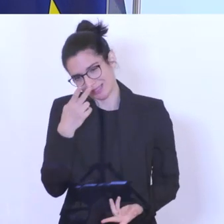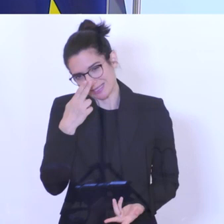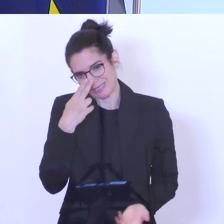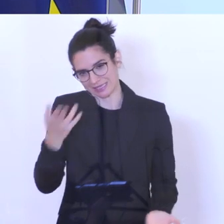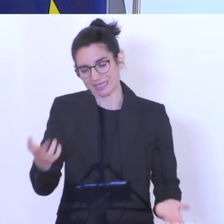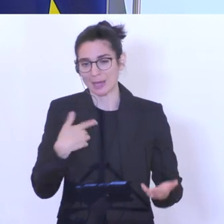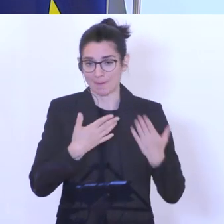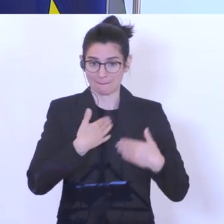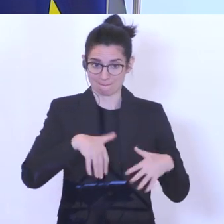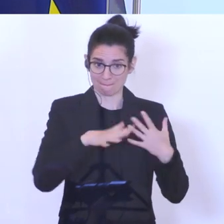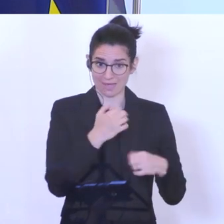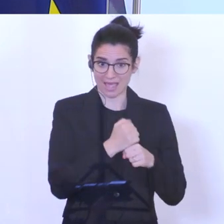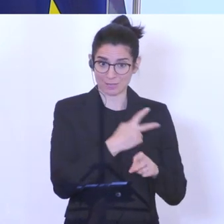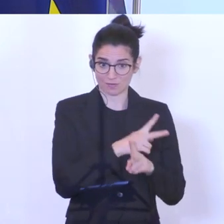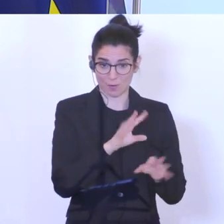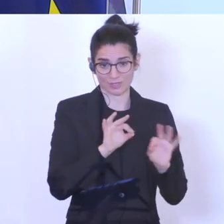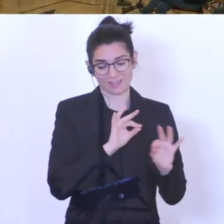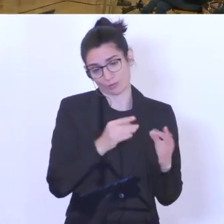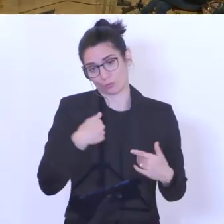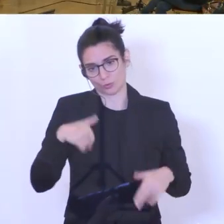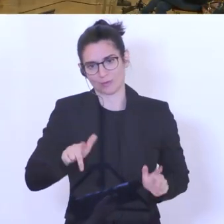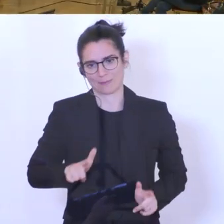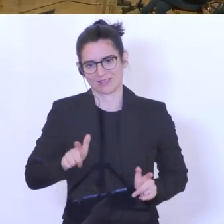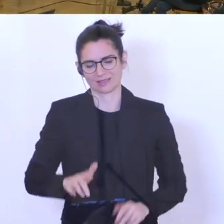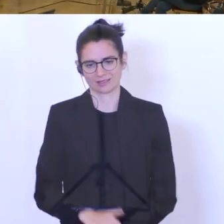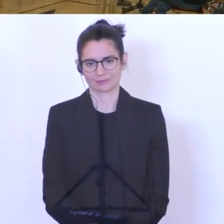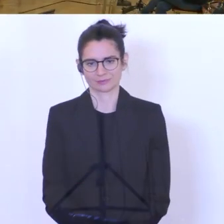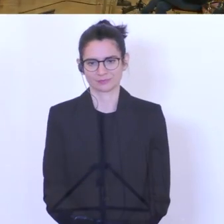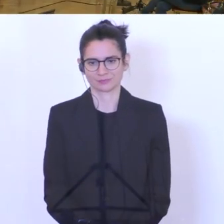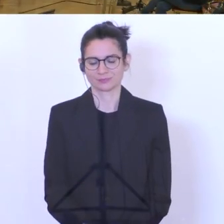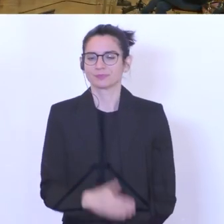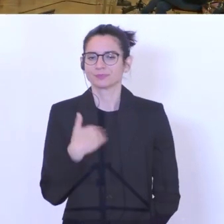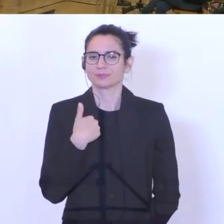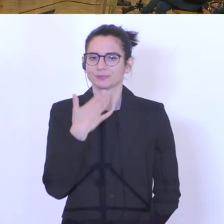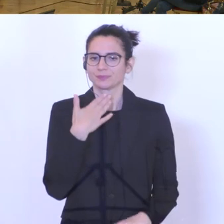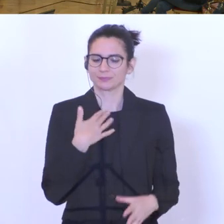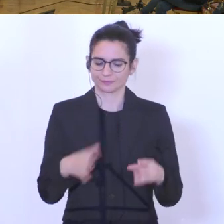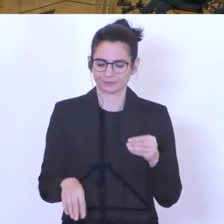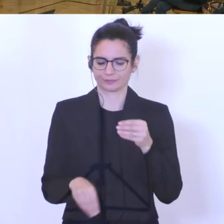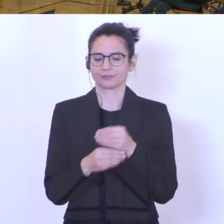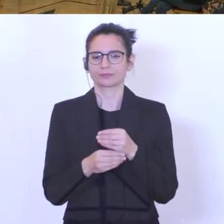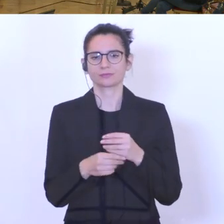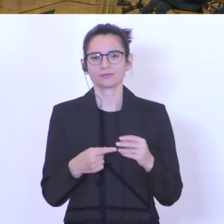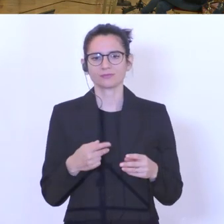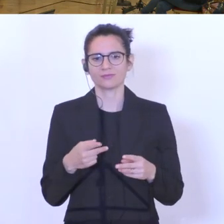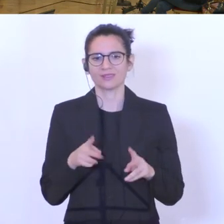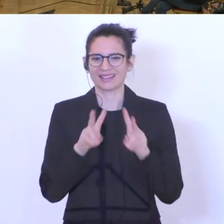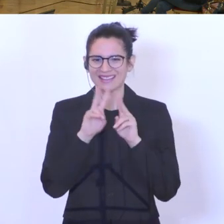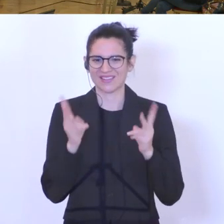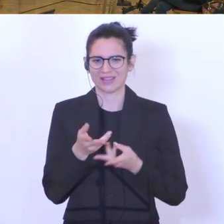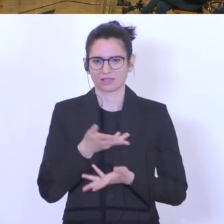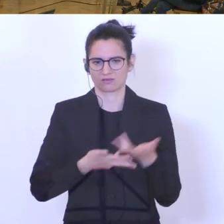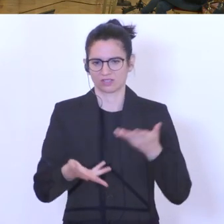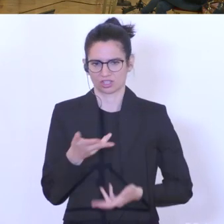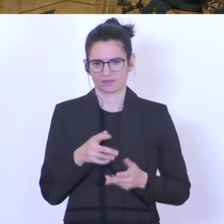in mehr Arbeit in Richtung Vollbeschäftigung kommen. Darf ich vielleicht etwas ergänzen? Es ist eine Weltwirtschaftskrise und es